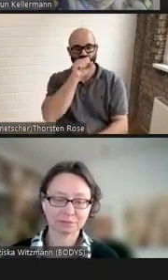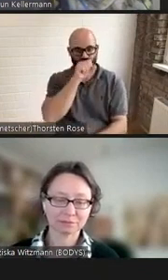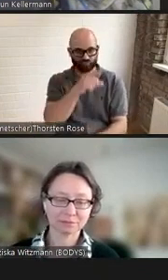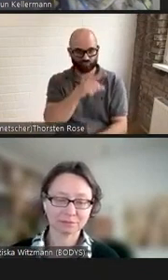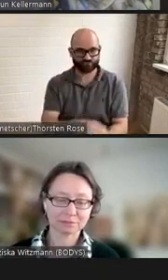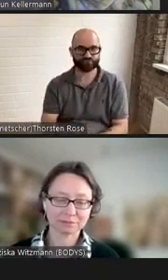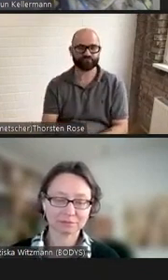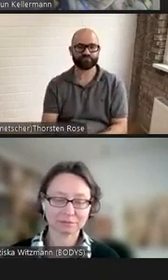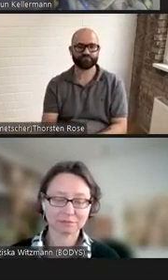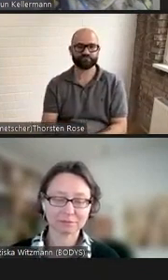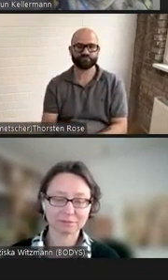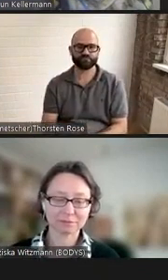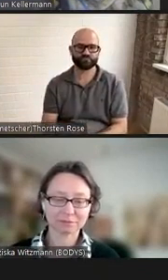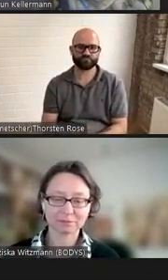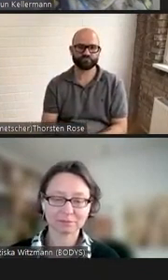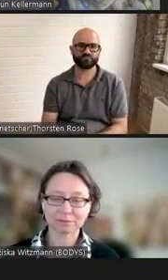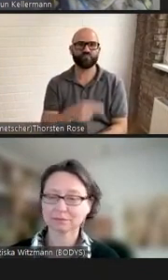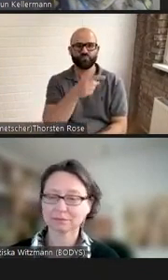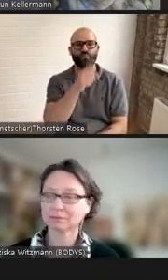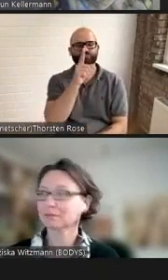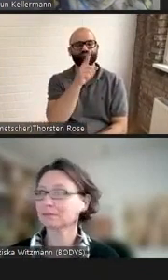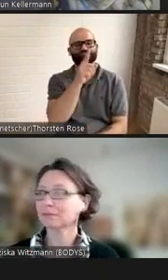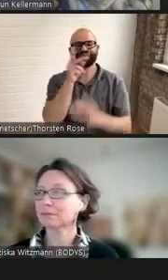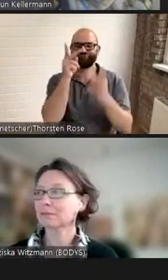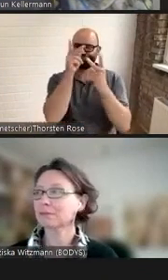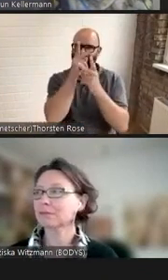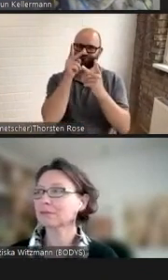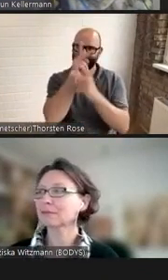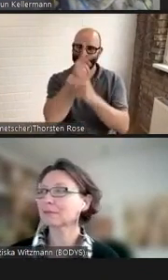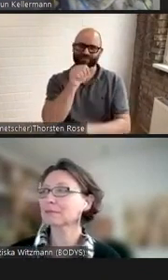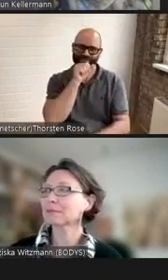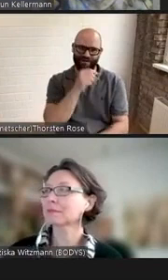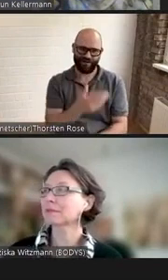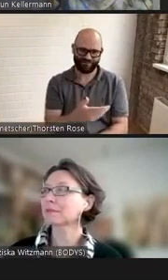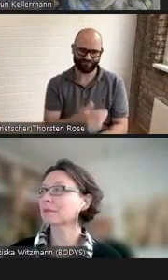genießt das auch. Er ist also nicht